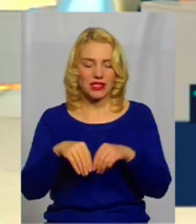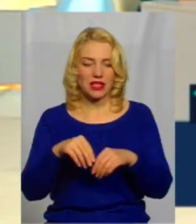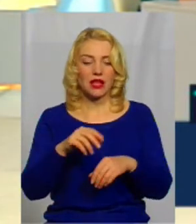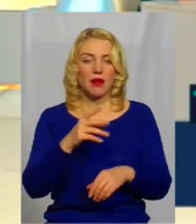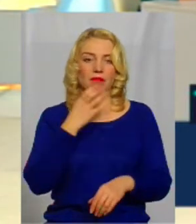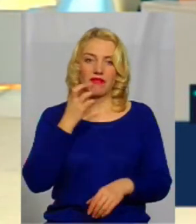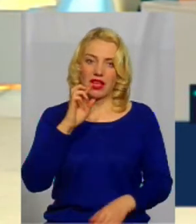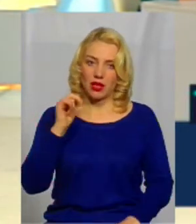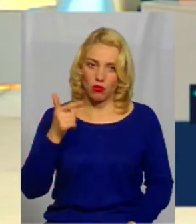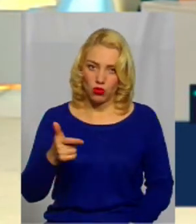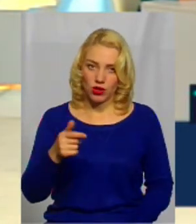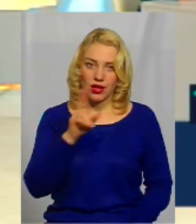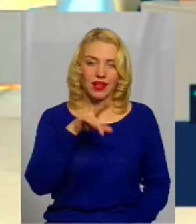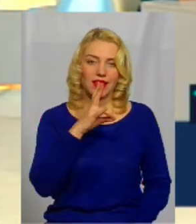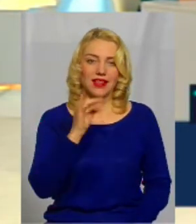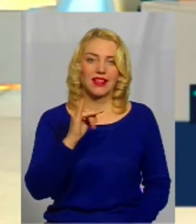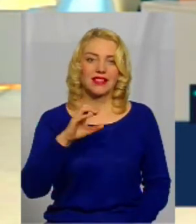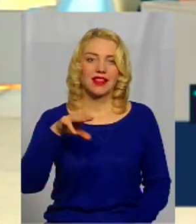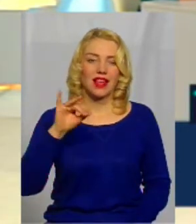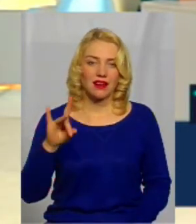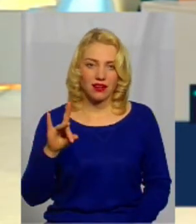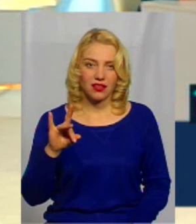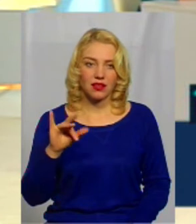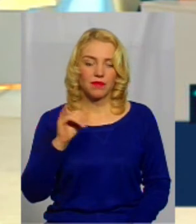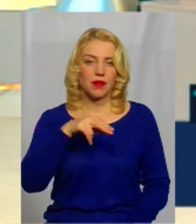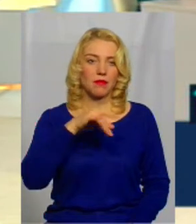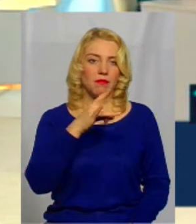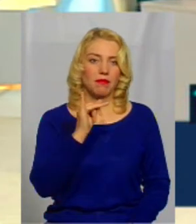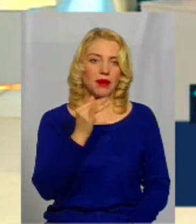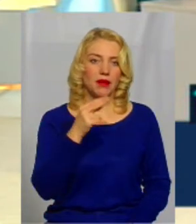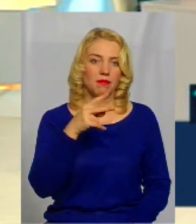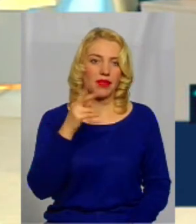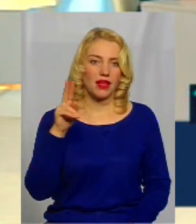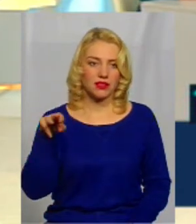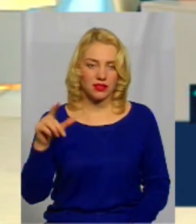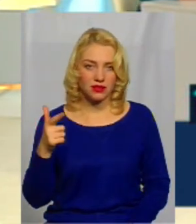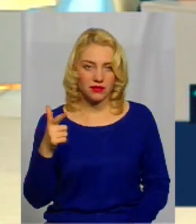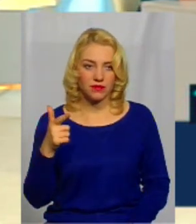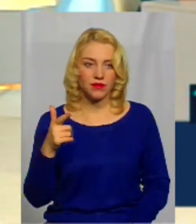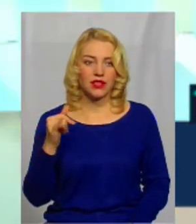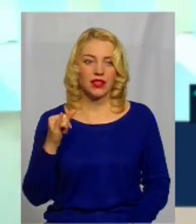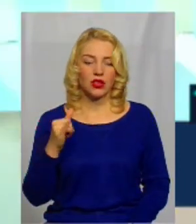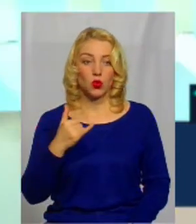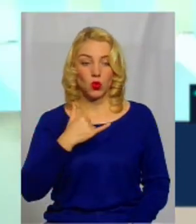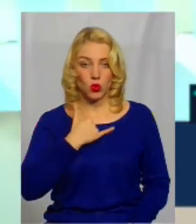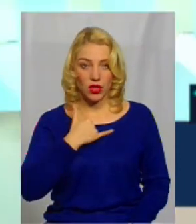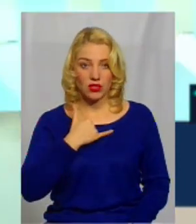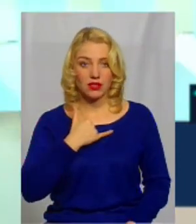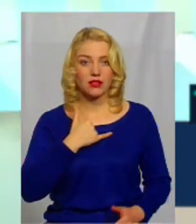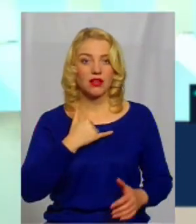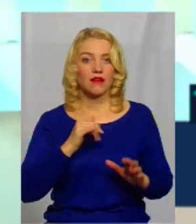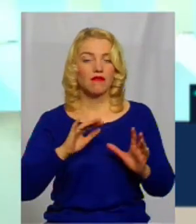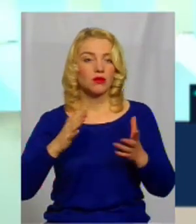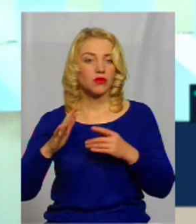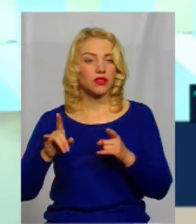Південний Буг, Дністер і Припять. І в нас відбувається